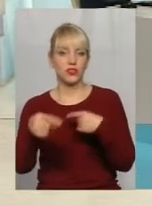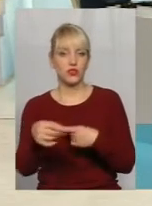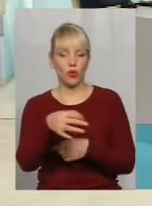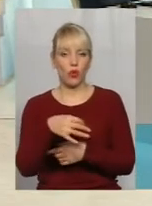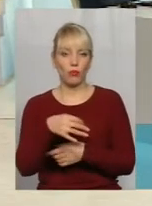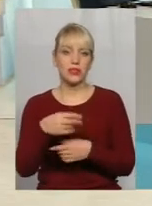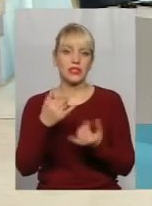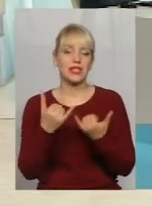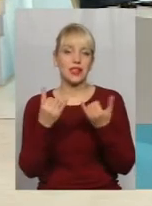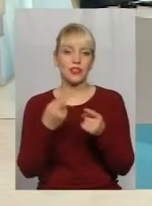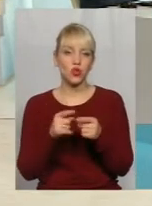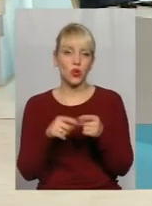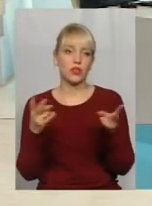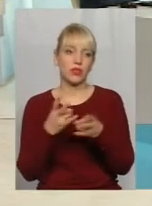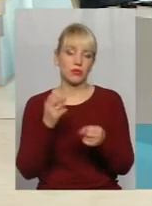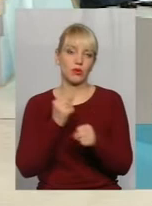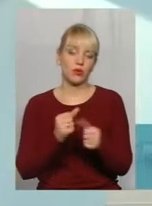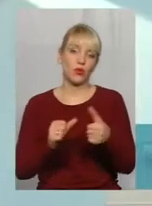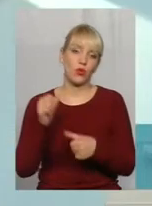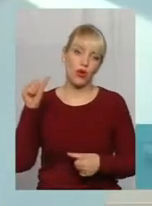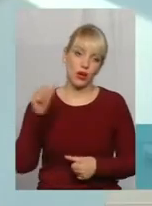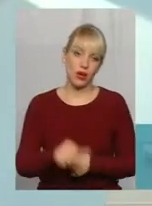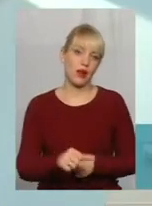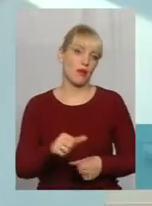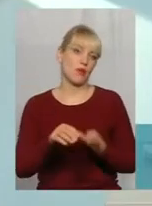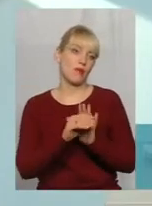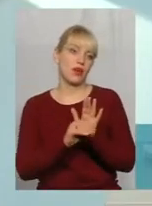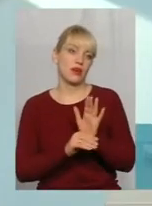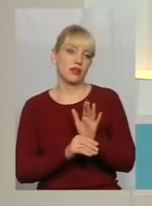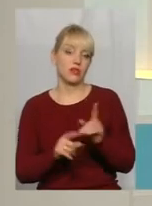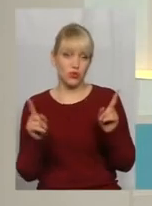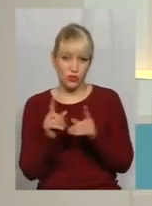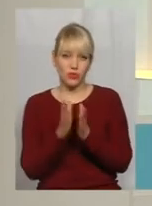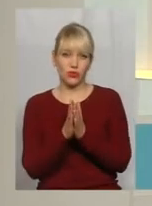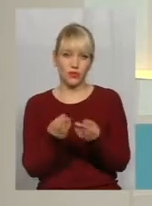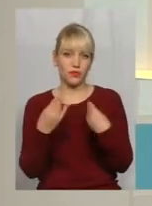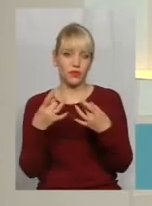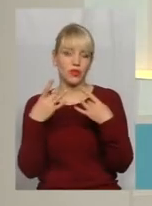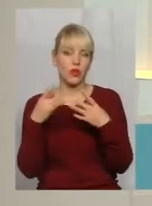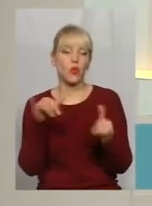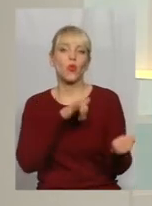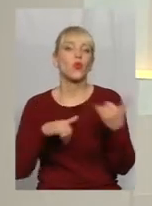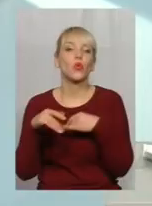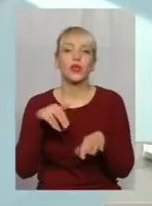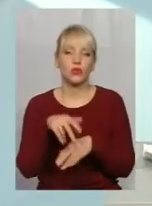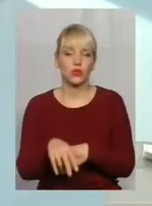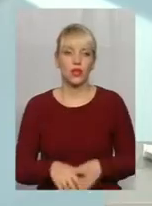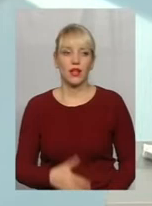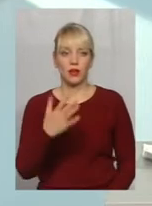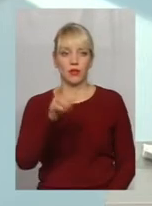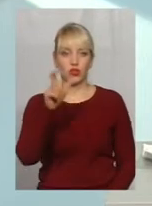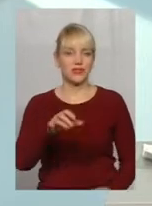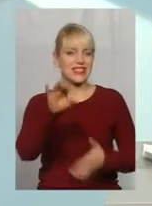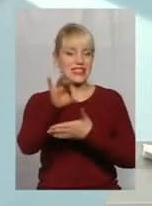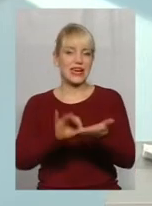раз кажу, для цього давайте зробимо окрему передачу і проаналізуємо. коротко можете сказати, вони йдуть куди? Я скажу, так, 5 чоловік зразу